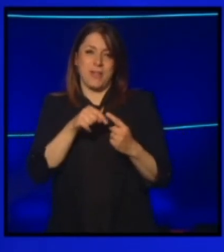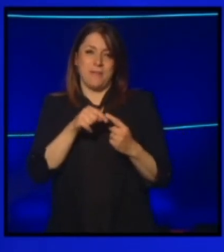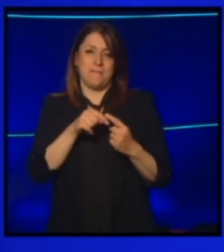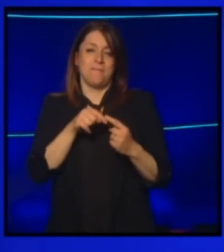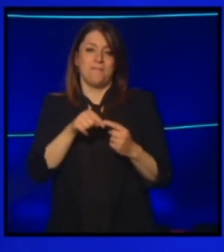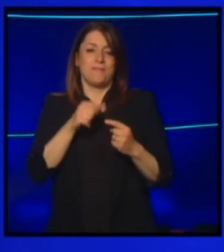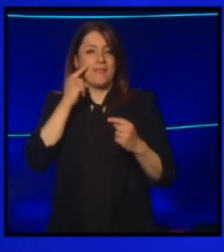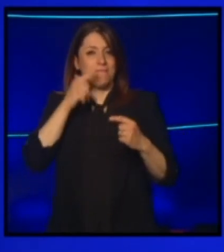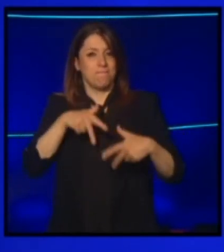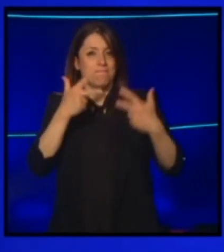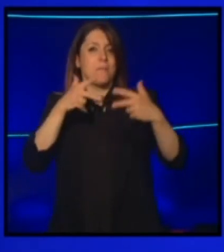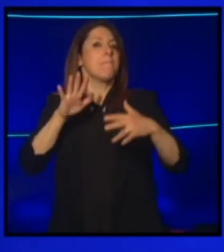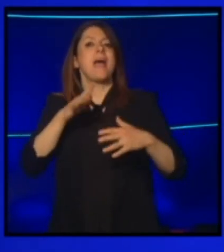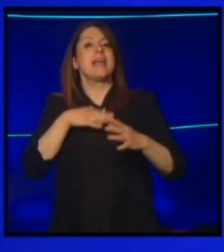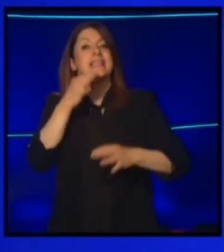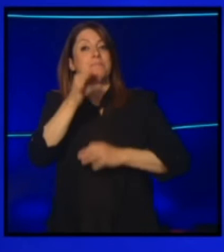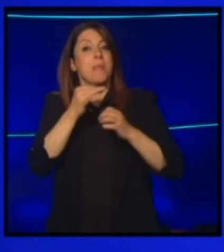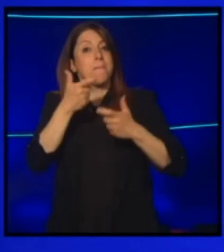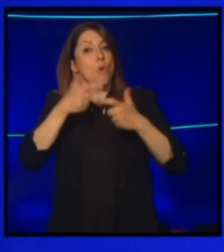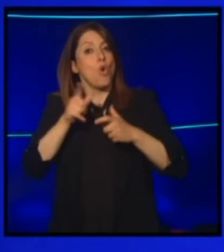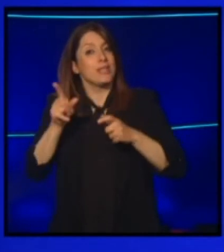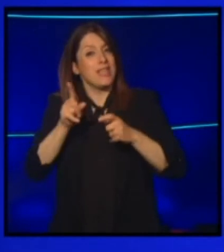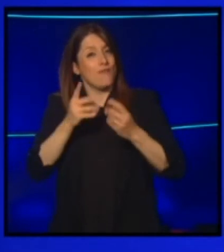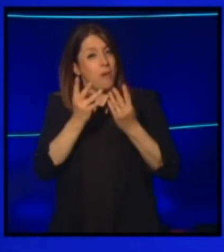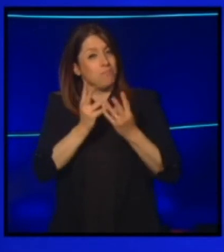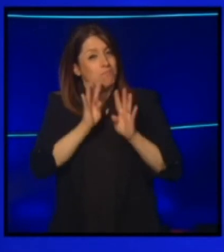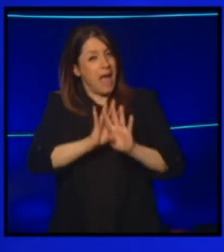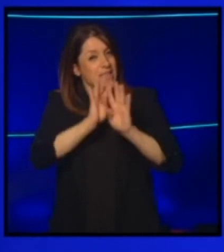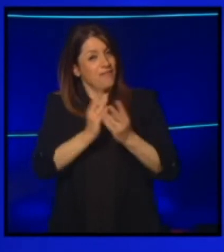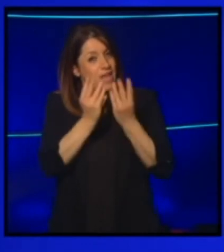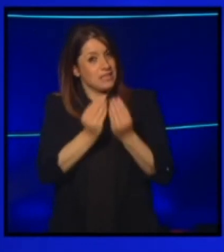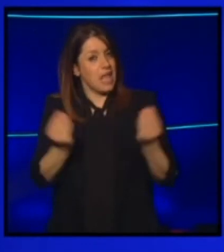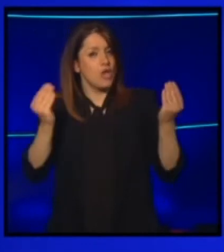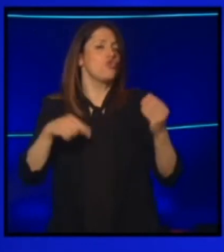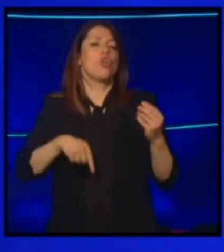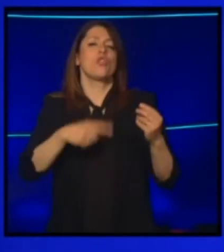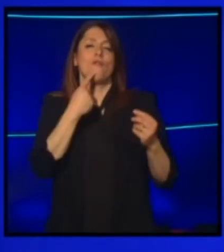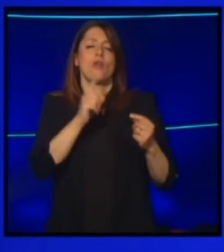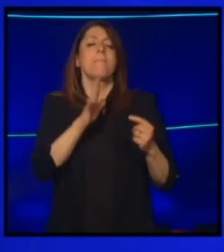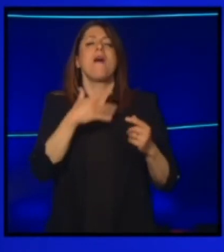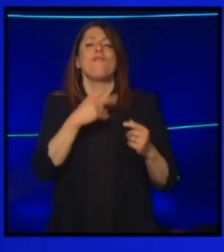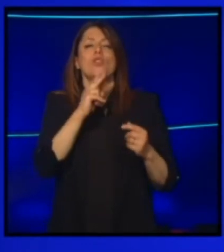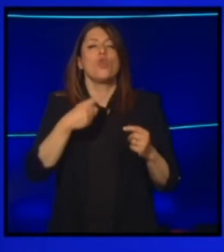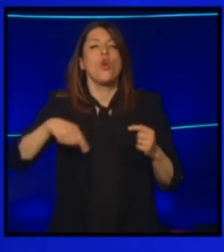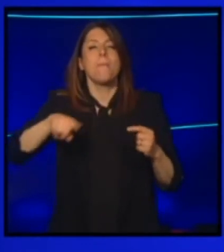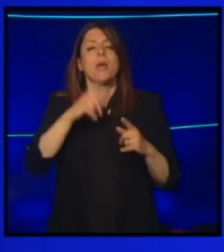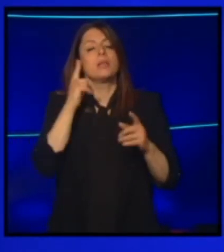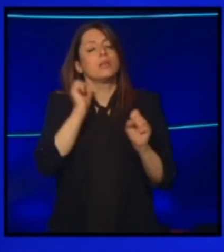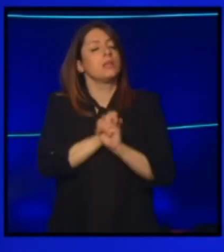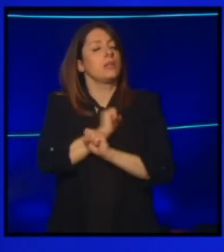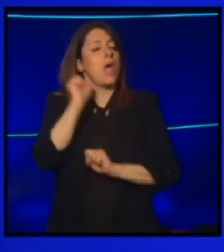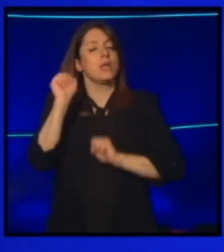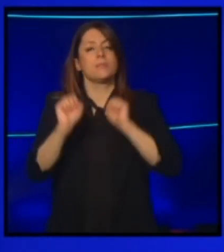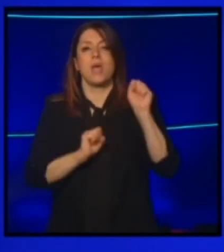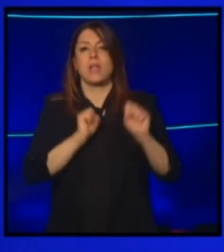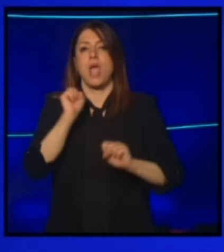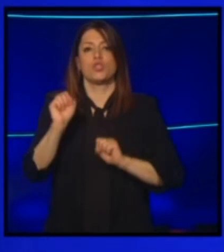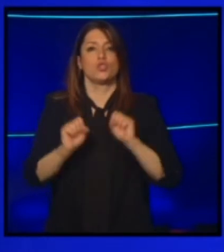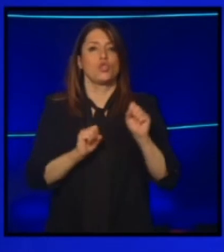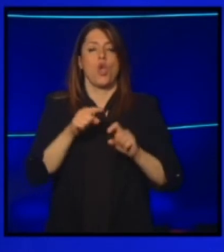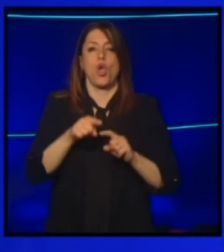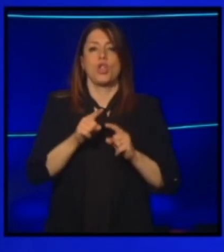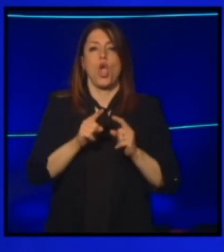motivo di quella manifestazione. Ma io ci tengo a precisare che la disperazione di quel corteo di ambulanti si recava al Bari